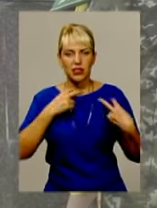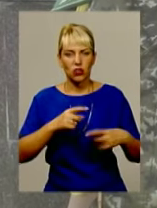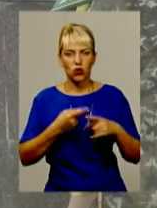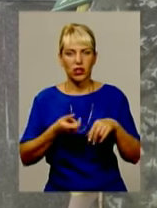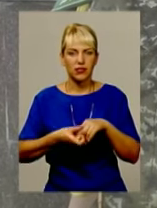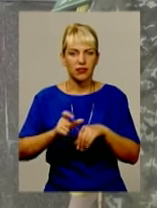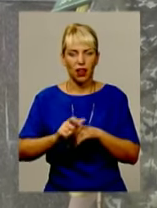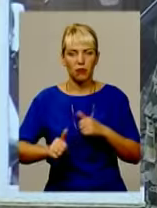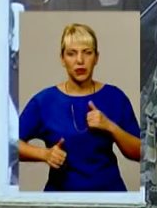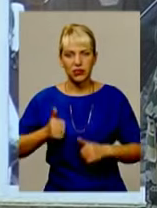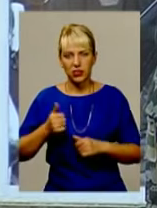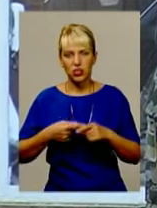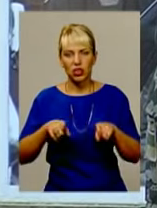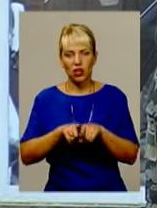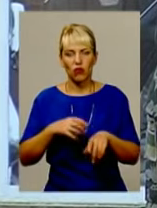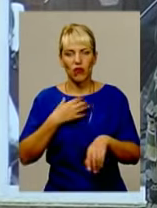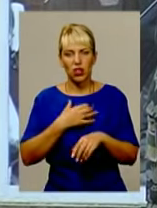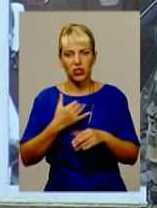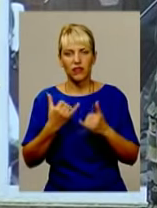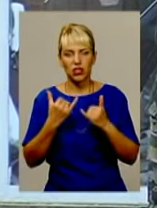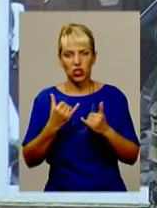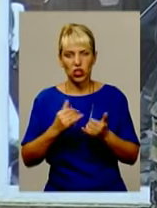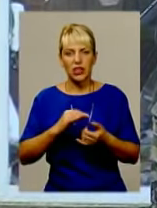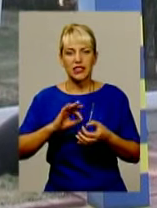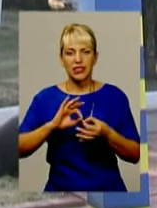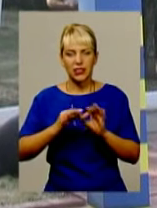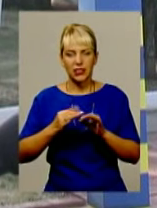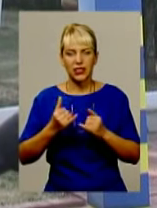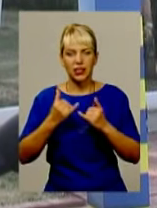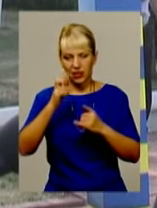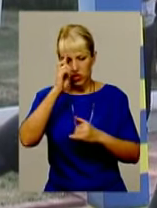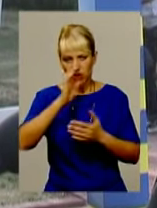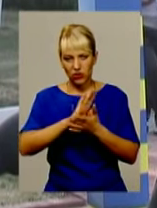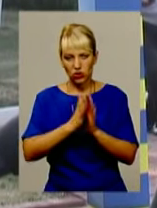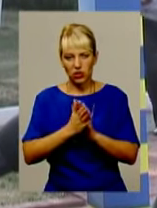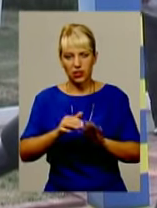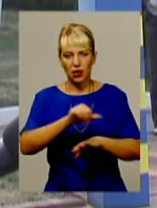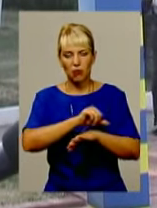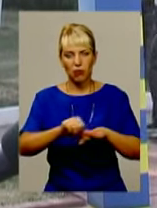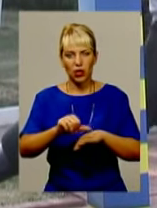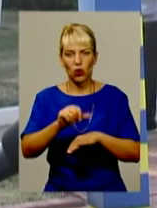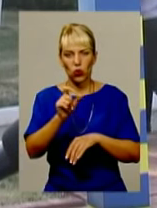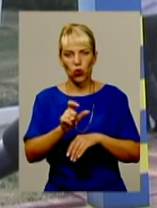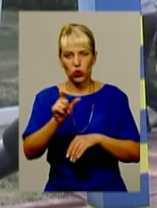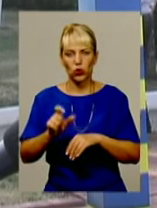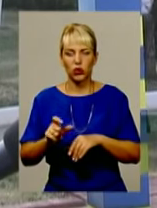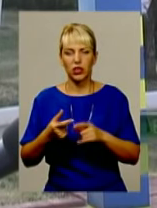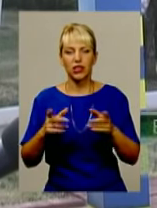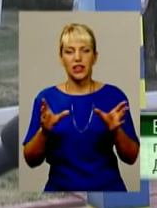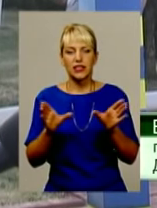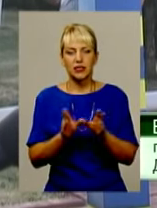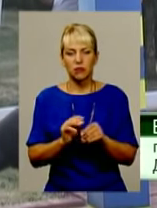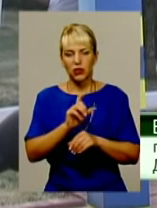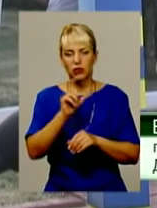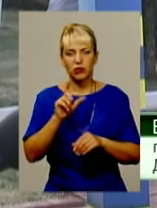А ще надзвичайно важлива в нинішній складній для держави ситуації. Прикордонники спільно з Збройними силами несуть, виконують